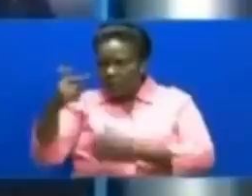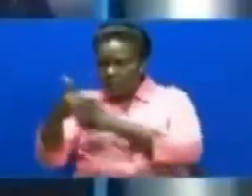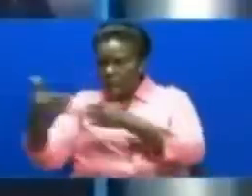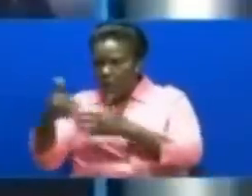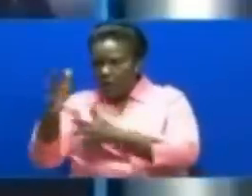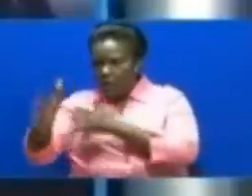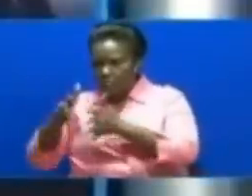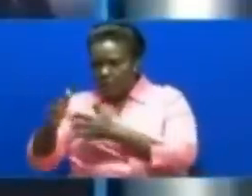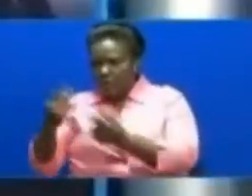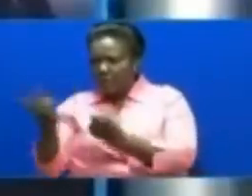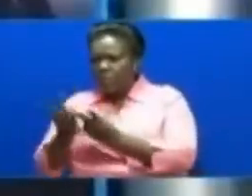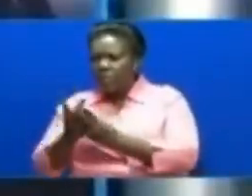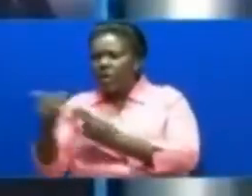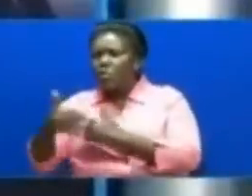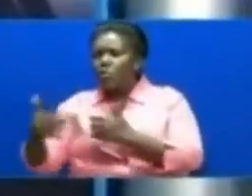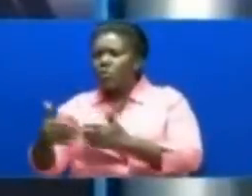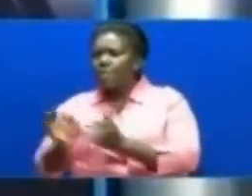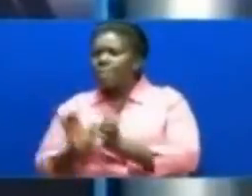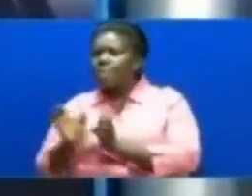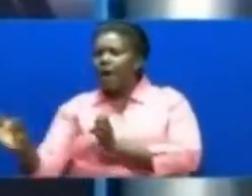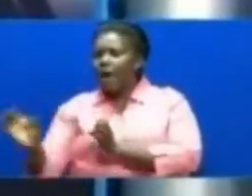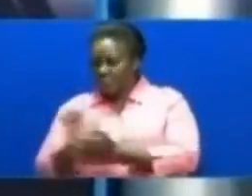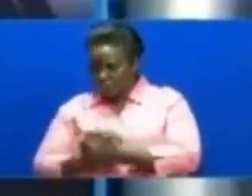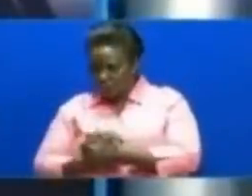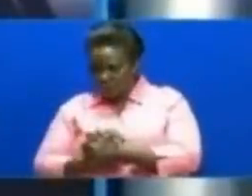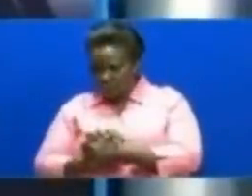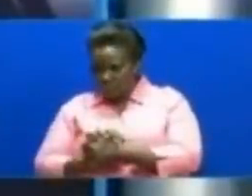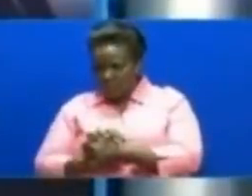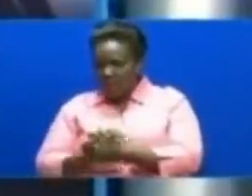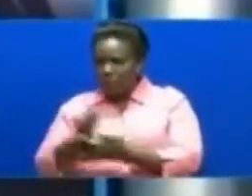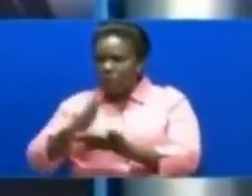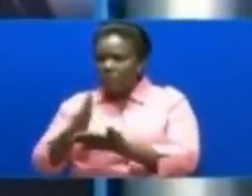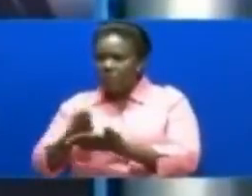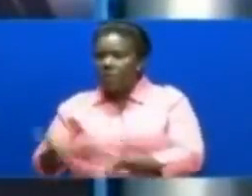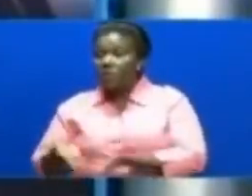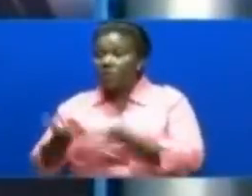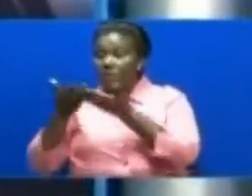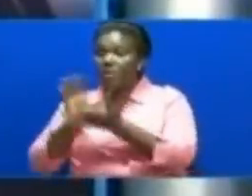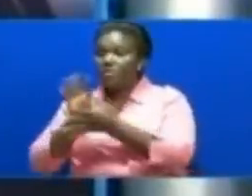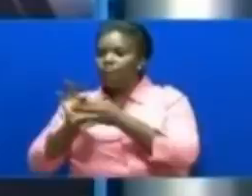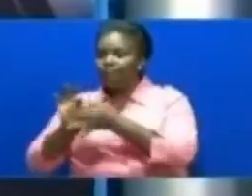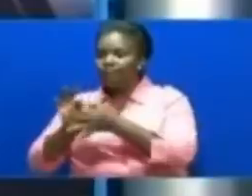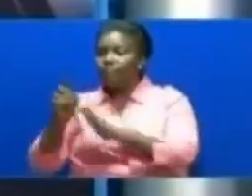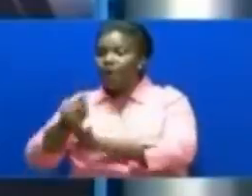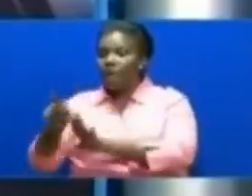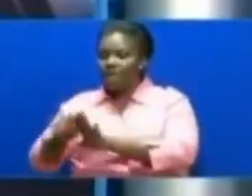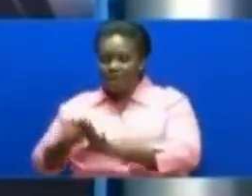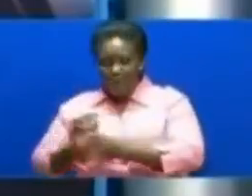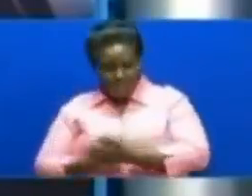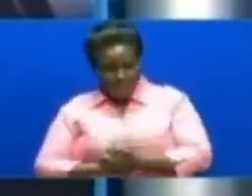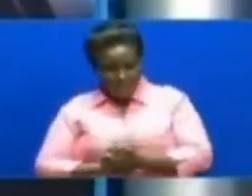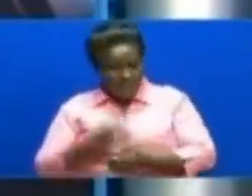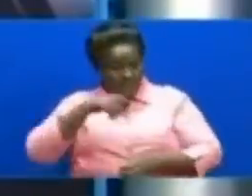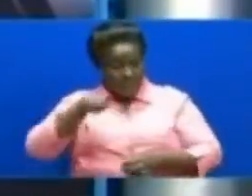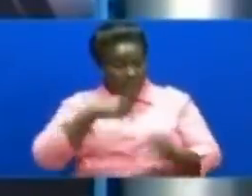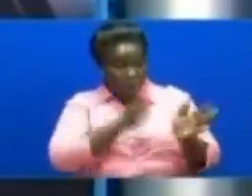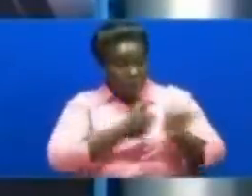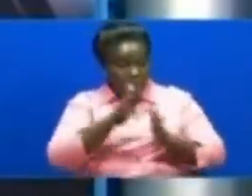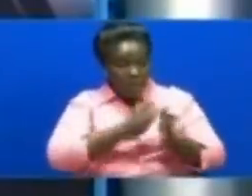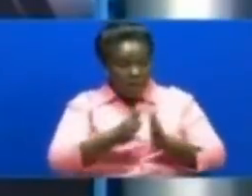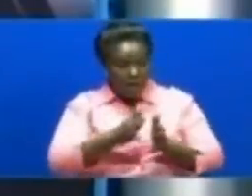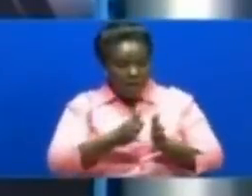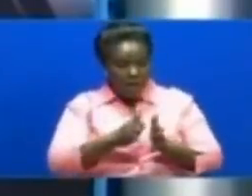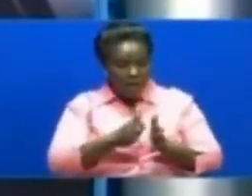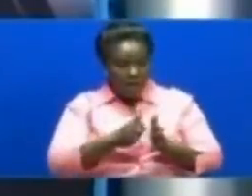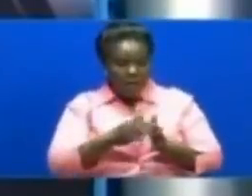Tume kuandalia makala fupi kuhusu safari ya luha ya kiswahili kima taifa Lakilikisha badaye tutazungumza na katibu mtedaji wa baraze la taifa la